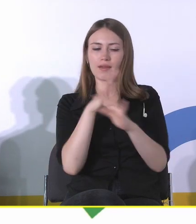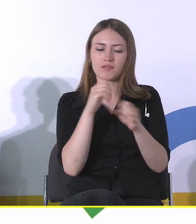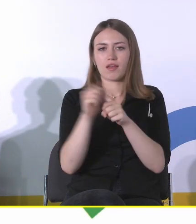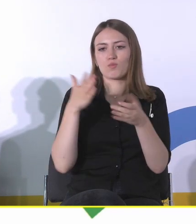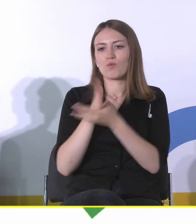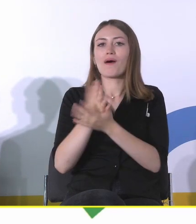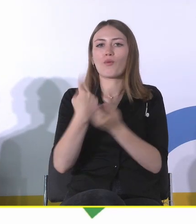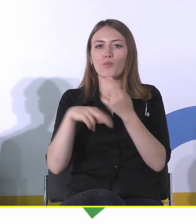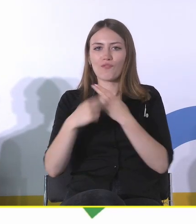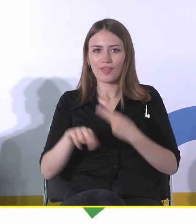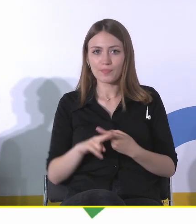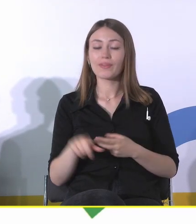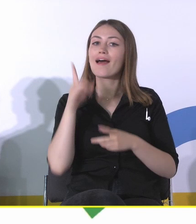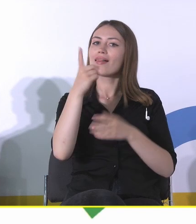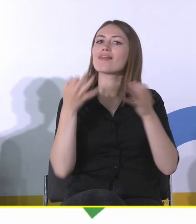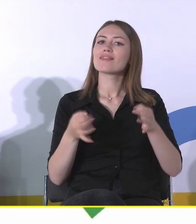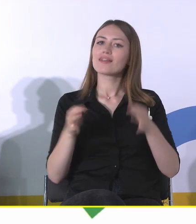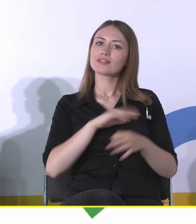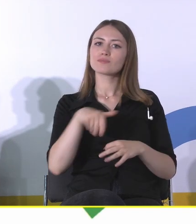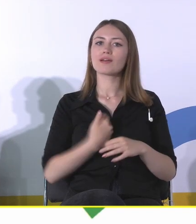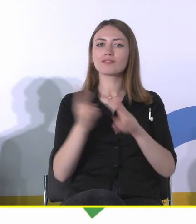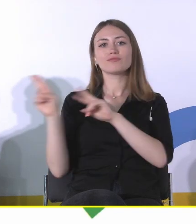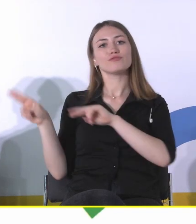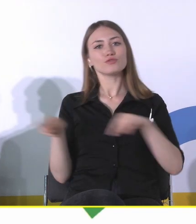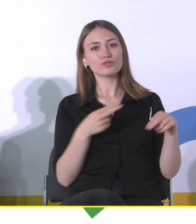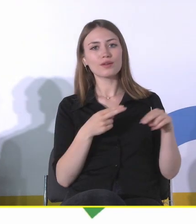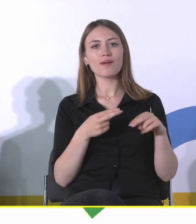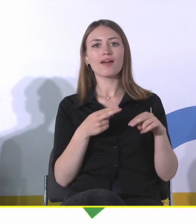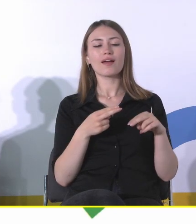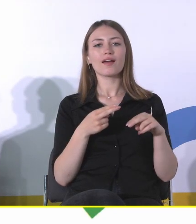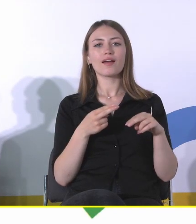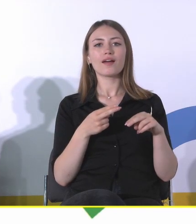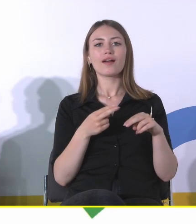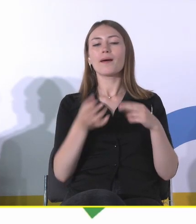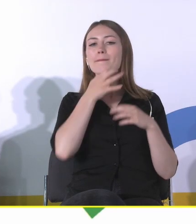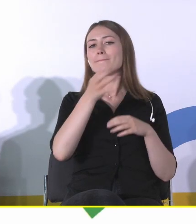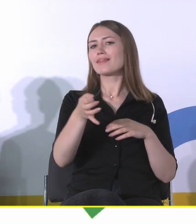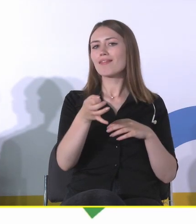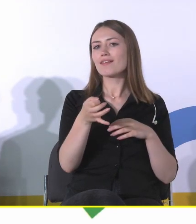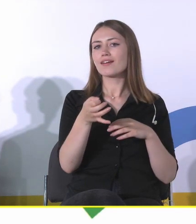No dobrze, ale teraz wracając do pytania o